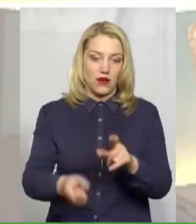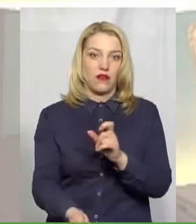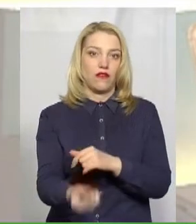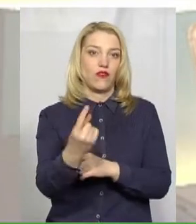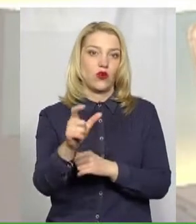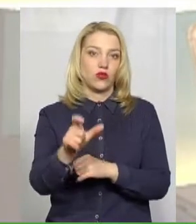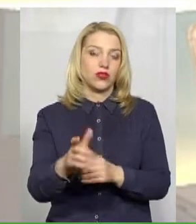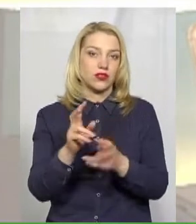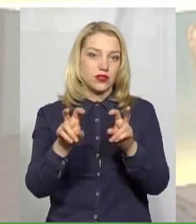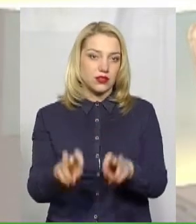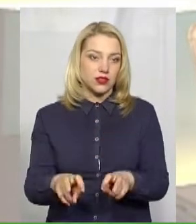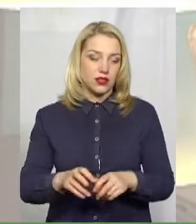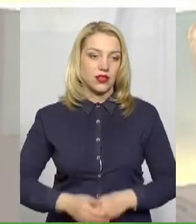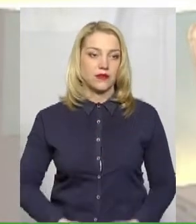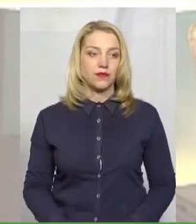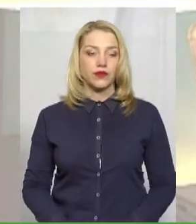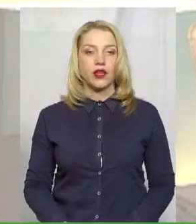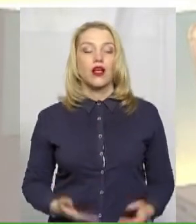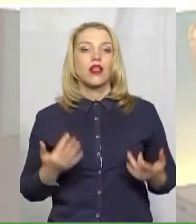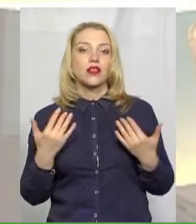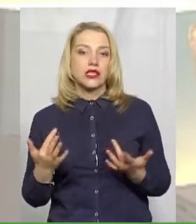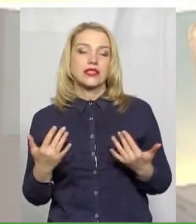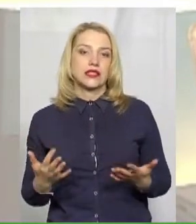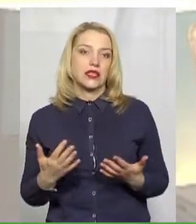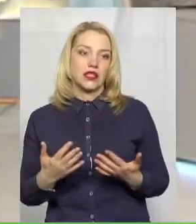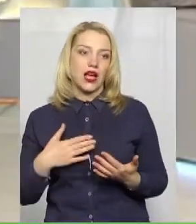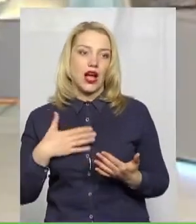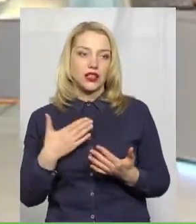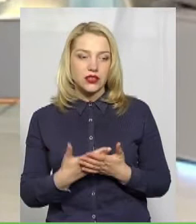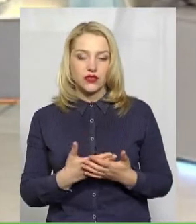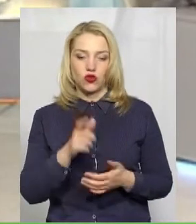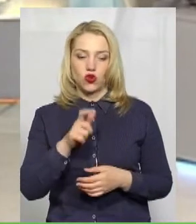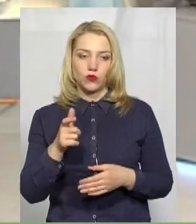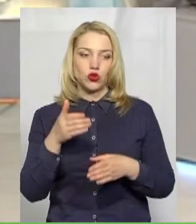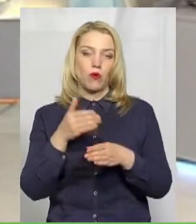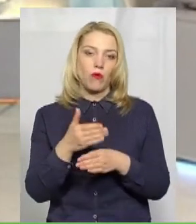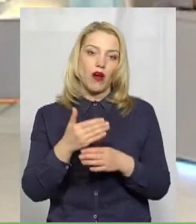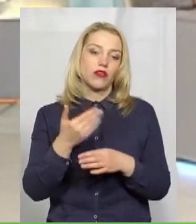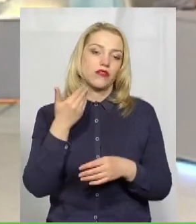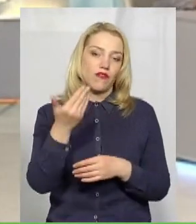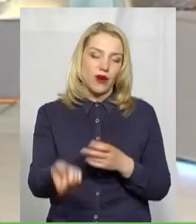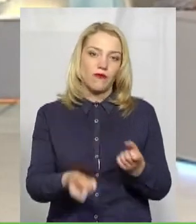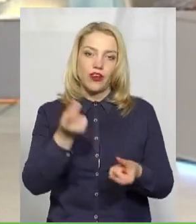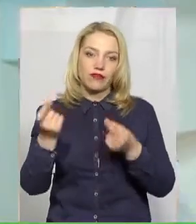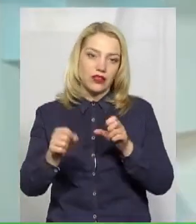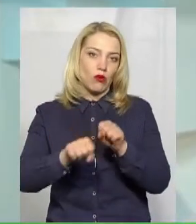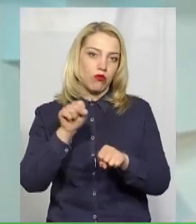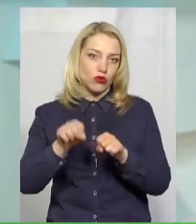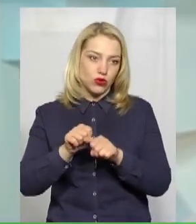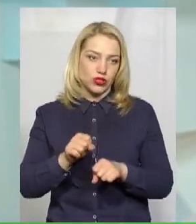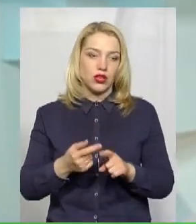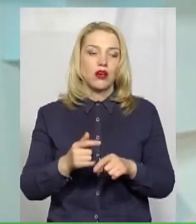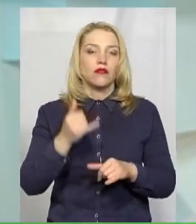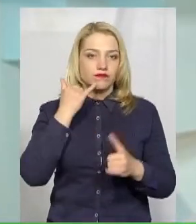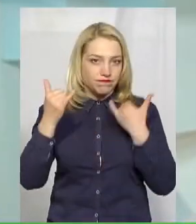громадяни допомагають вам виявляти ці порушення? Чи є звернення на телефон? За день відходить дуже